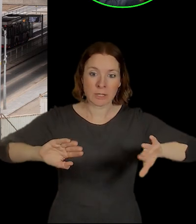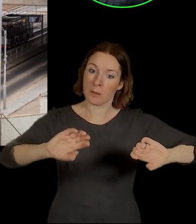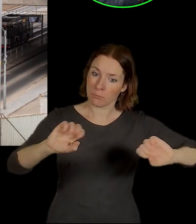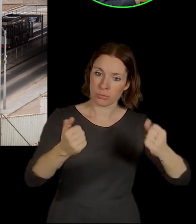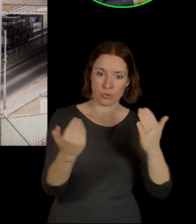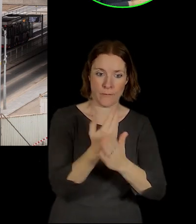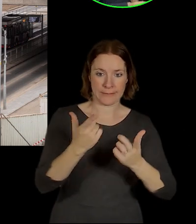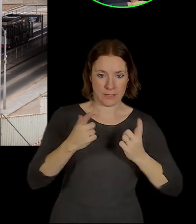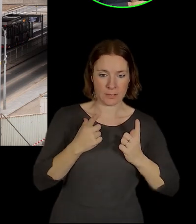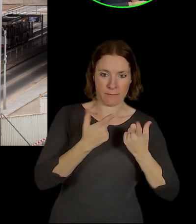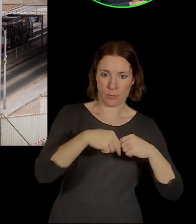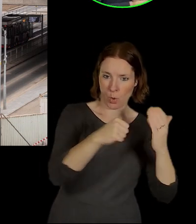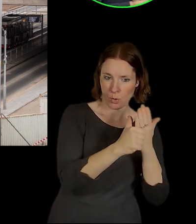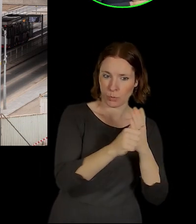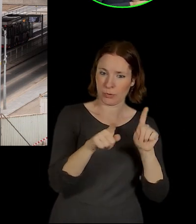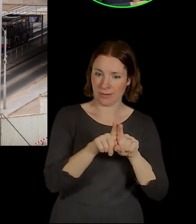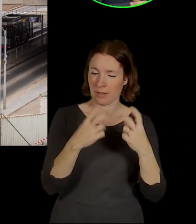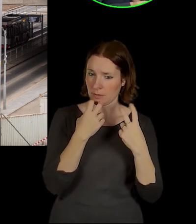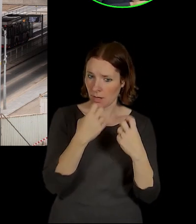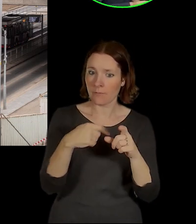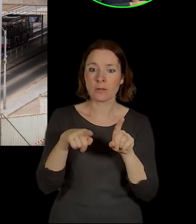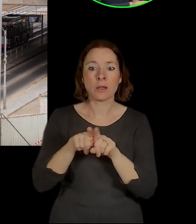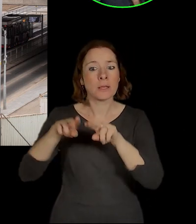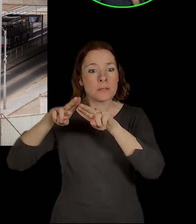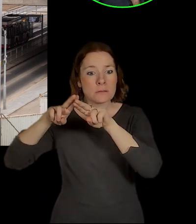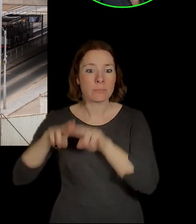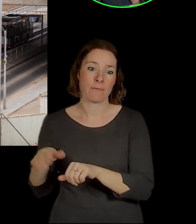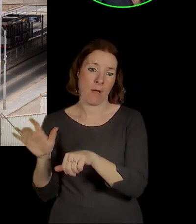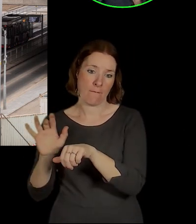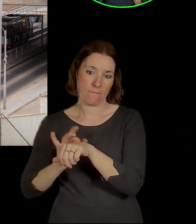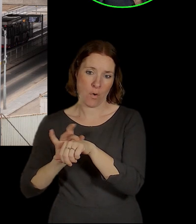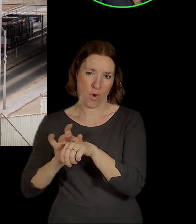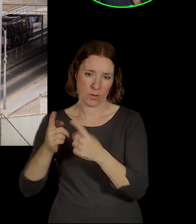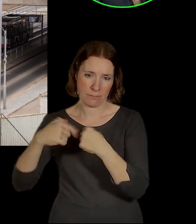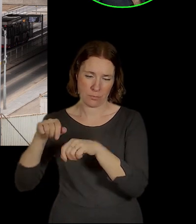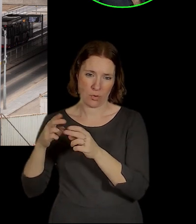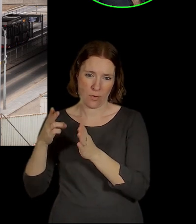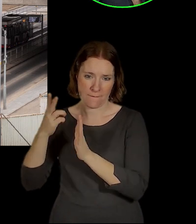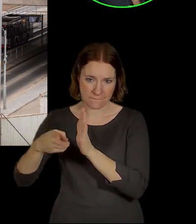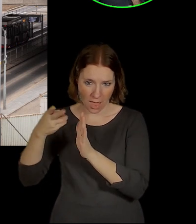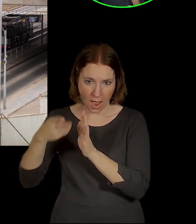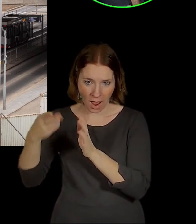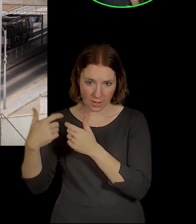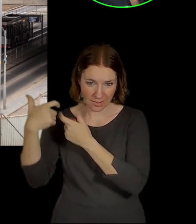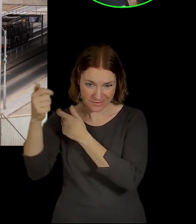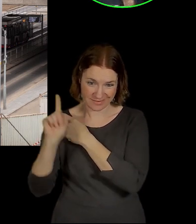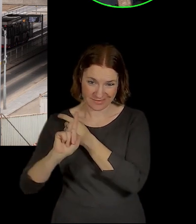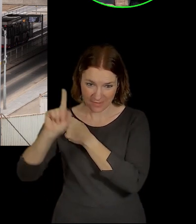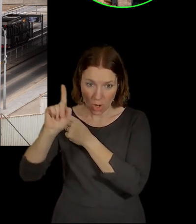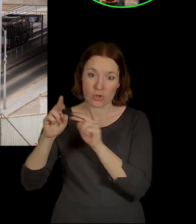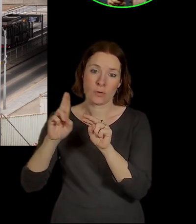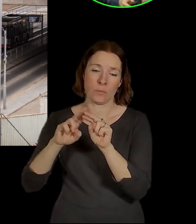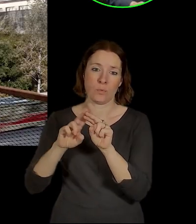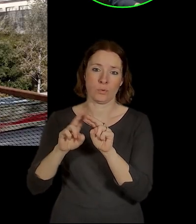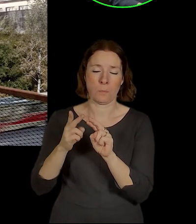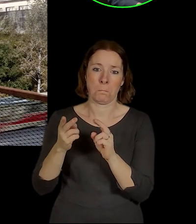i ta vlaková trať, která byla odstraněna a bude znítá promenáda, Vršovická